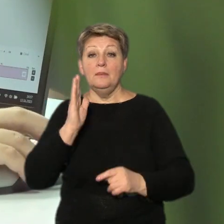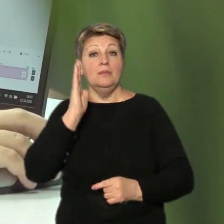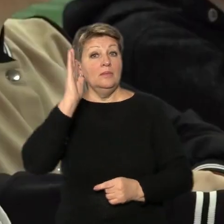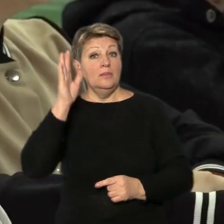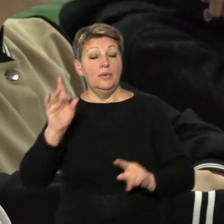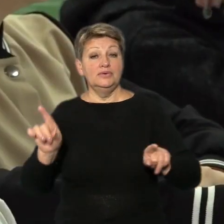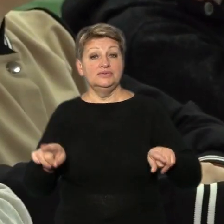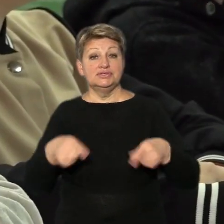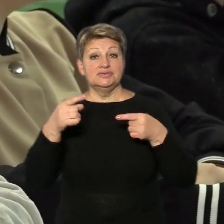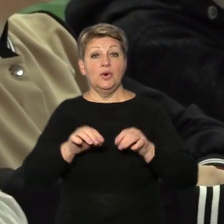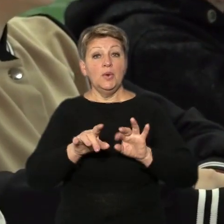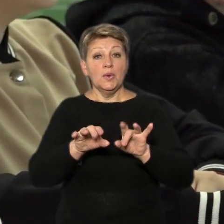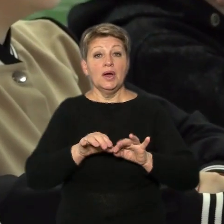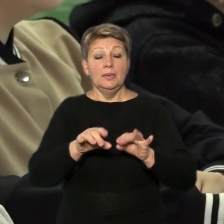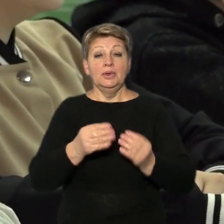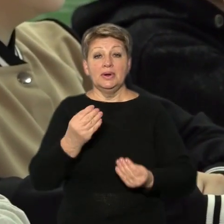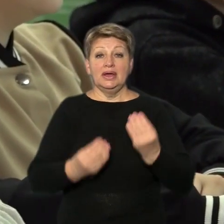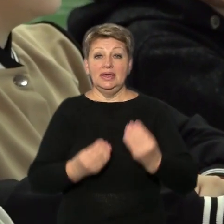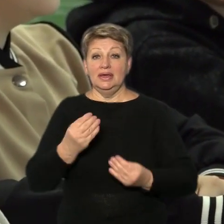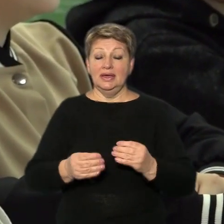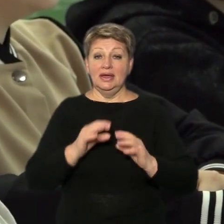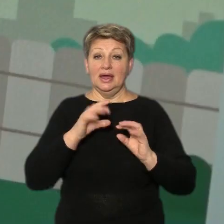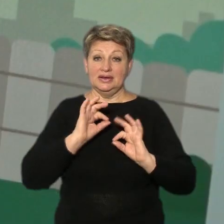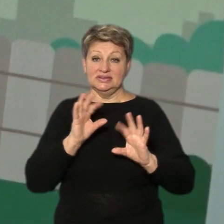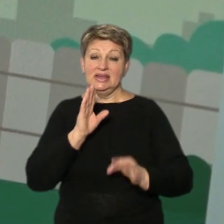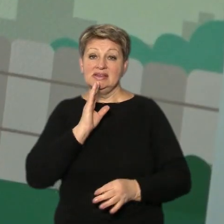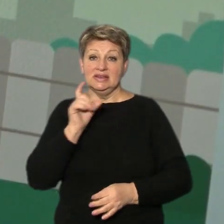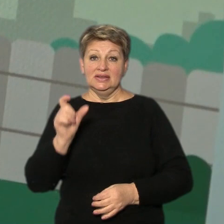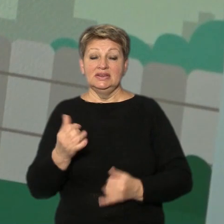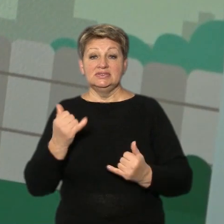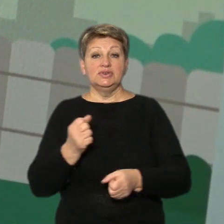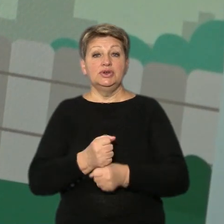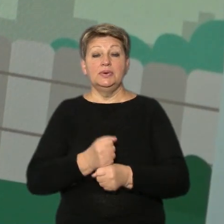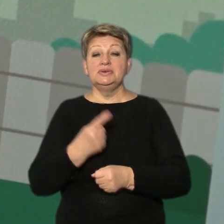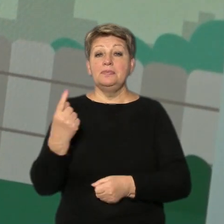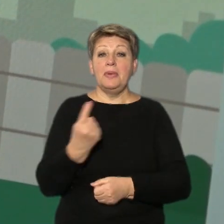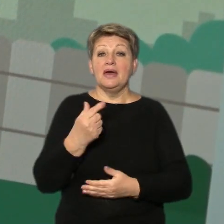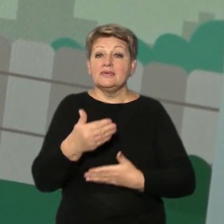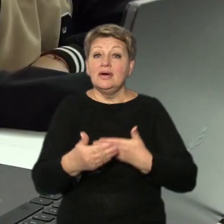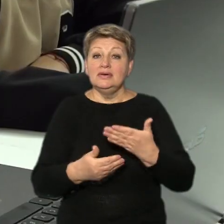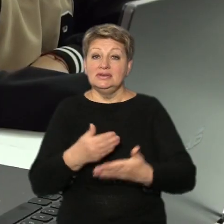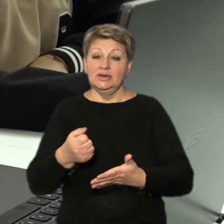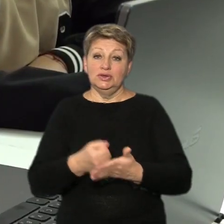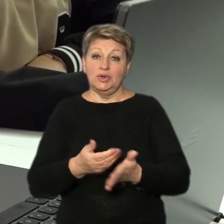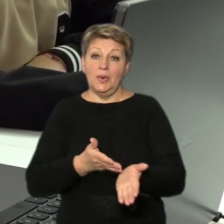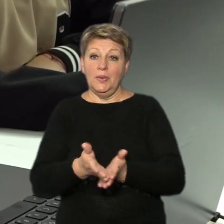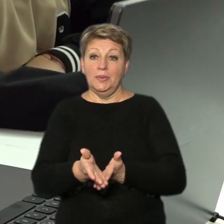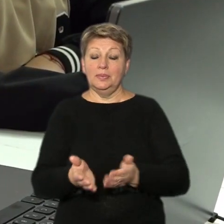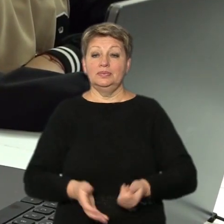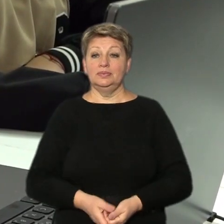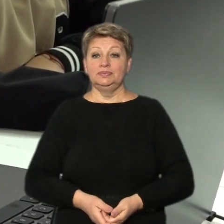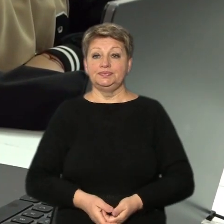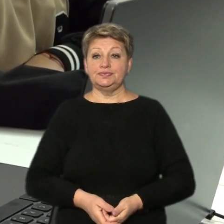комп'ютерні ігри, каже черкащанка Катерина Михаїл. Сьогодні вона робить свої перші кроки на шляху до цього. Відеоролик